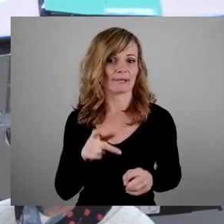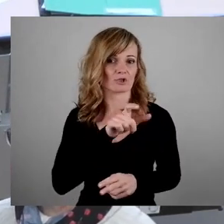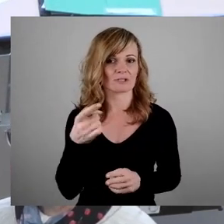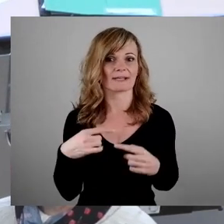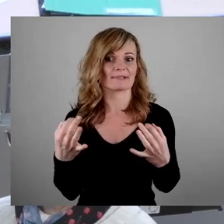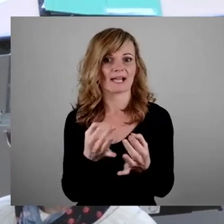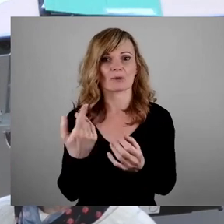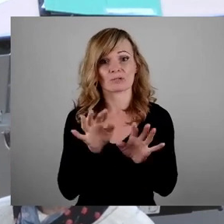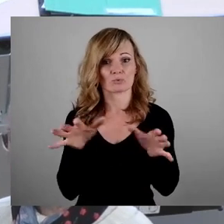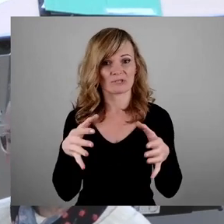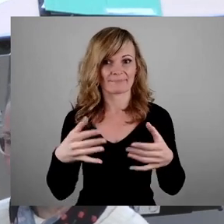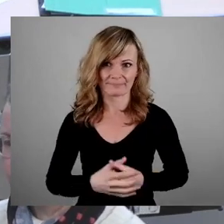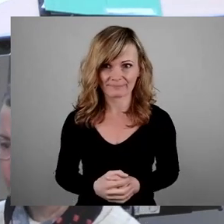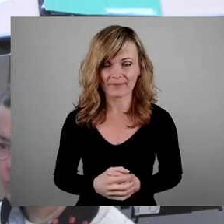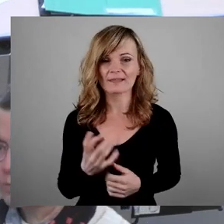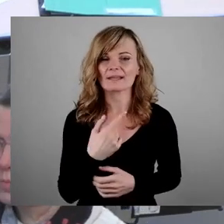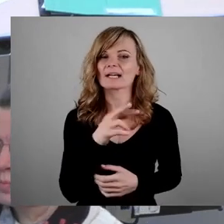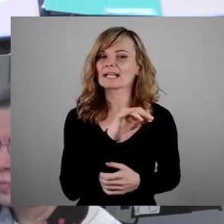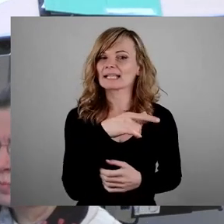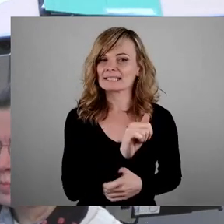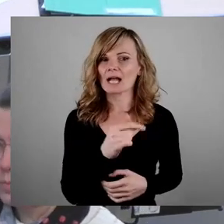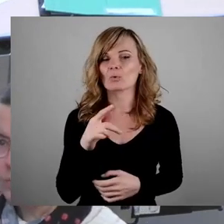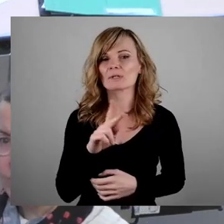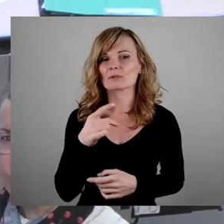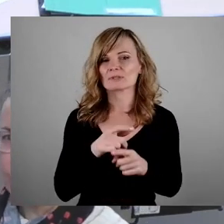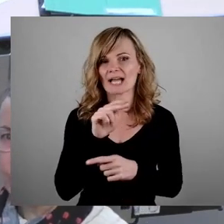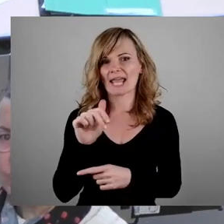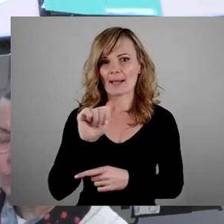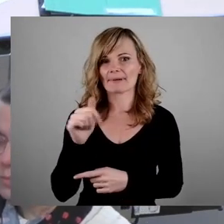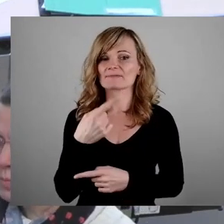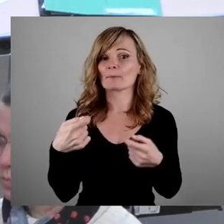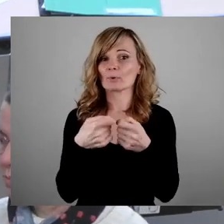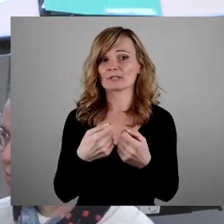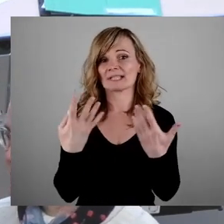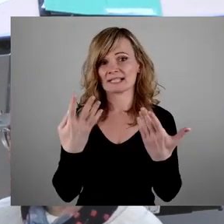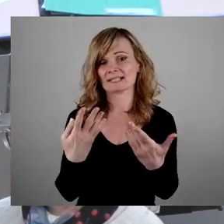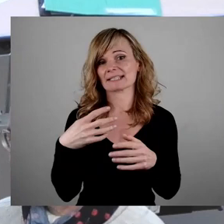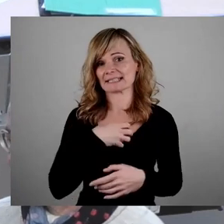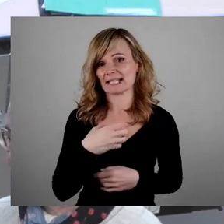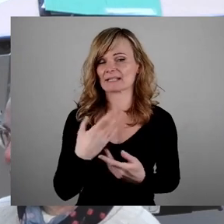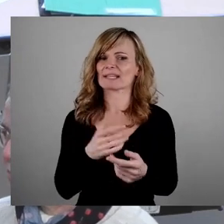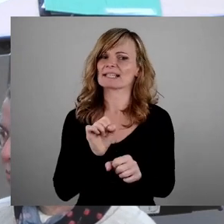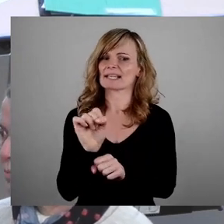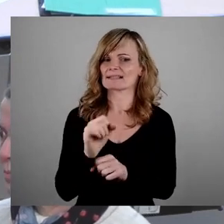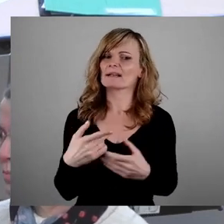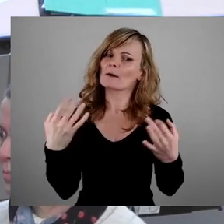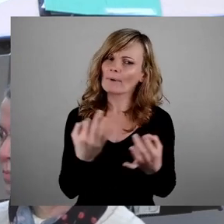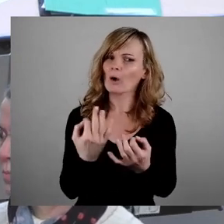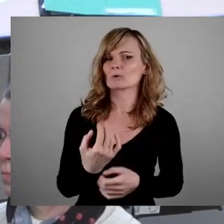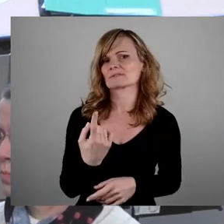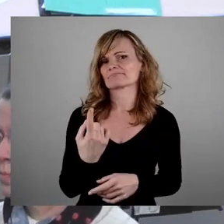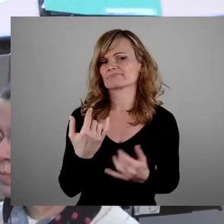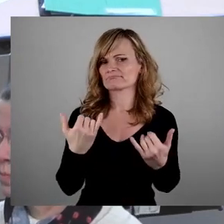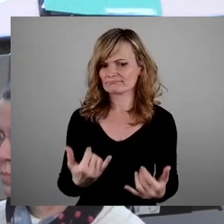Stream. Wir sind Rita Kunert und Anna Herperz vom Bündnis Dresden Widersetzen. Es braucht wohl eine Aktuelle Stunde und mehrere